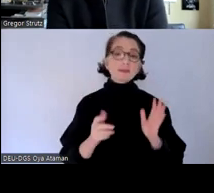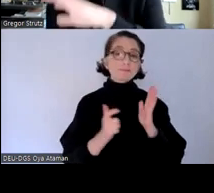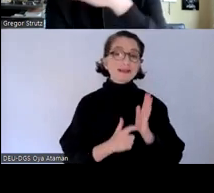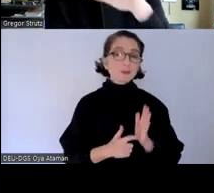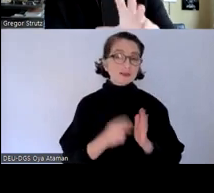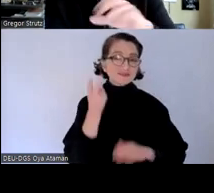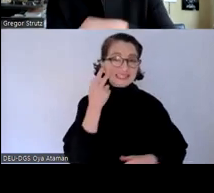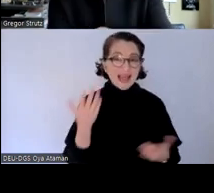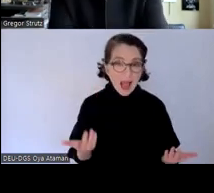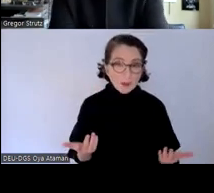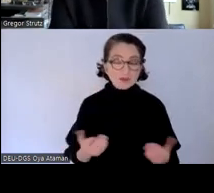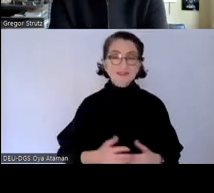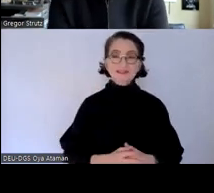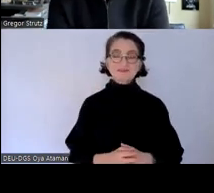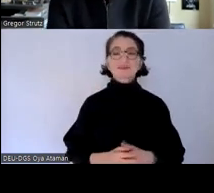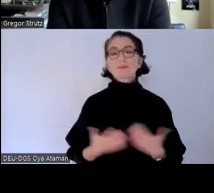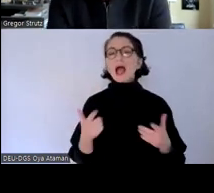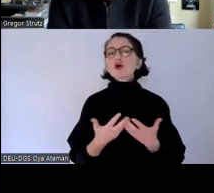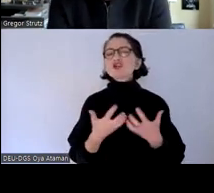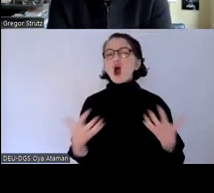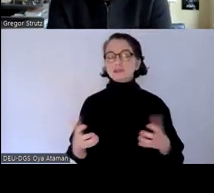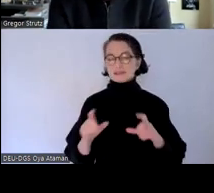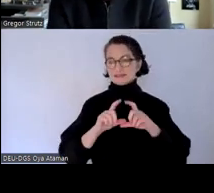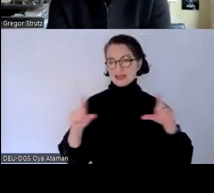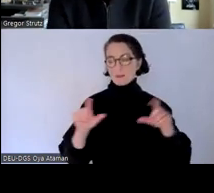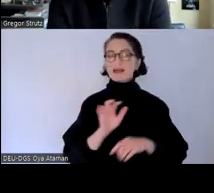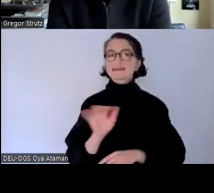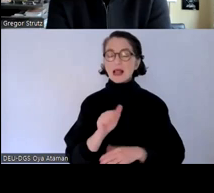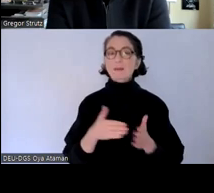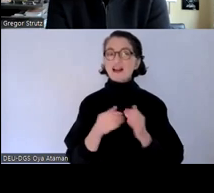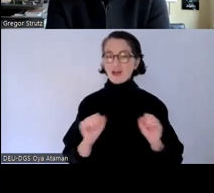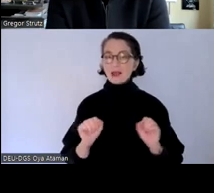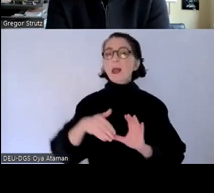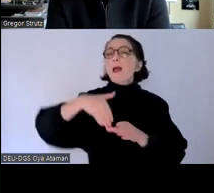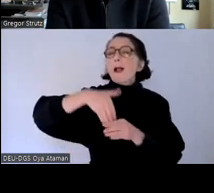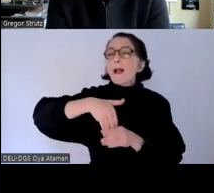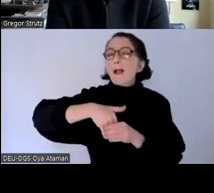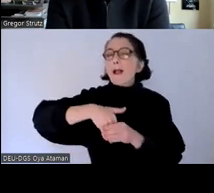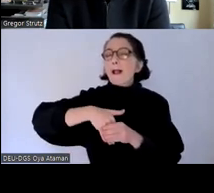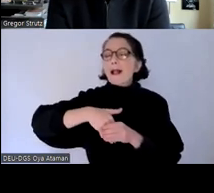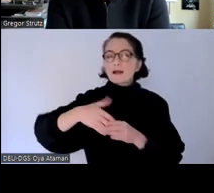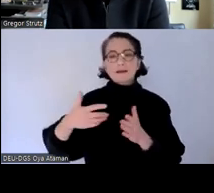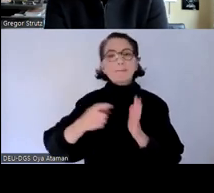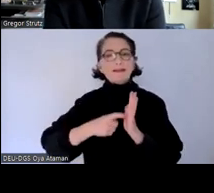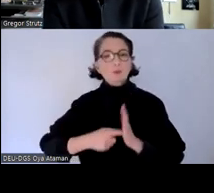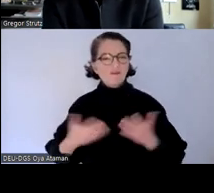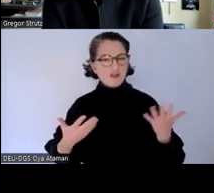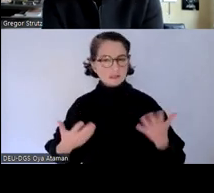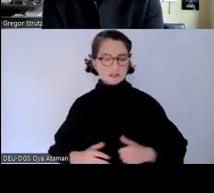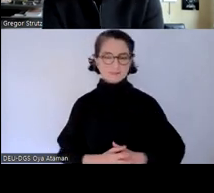die hinter dem gesamten großen thema der digitalen barrierefreiheit stehen